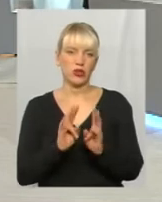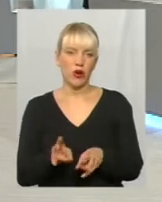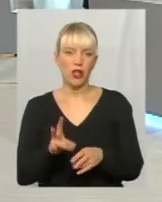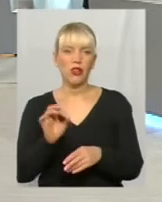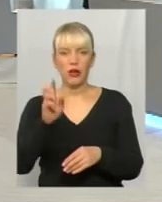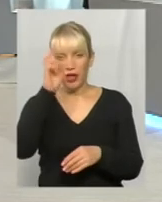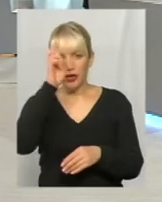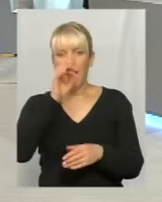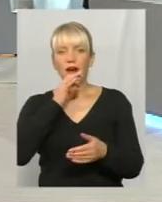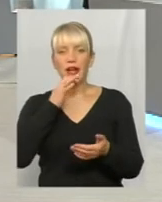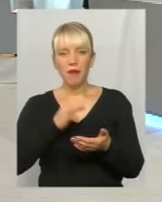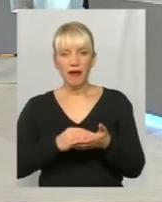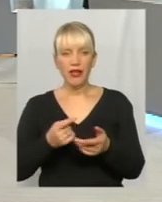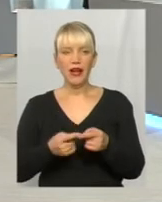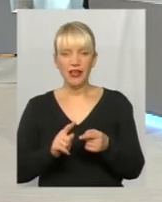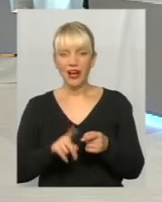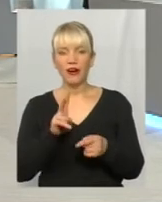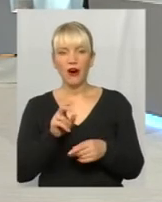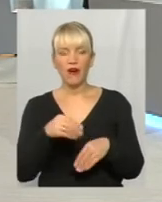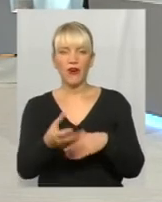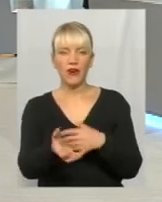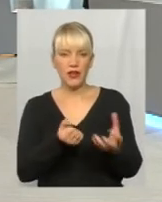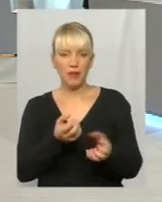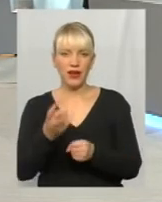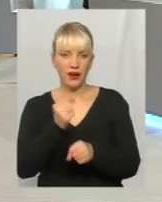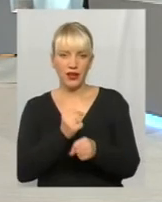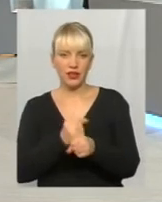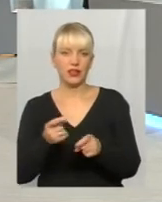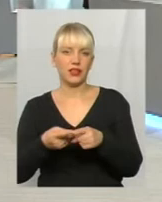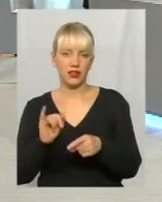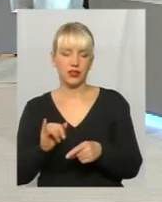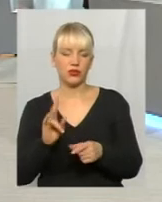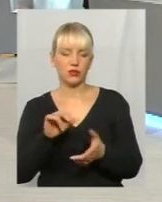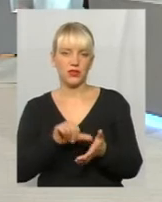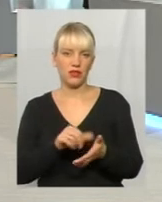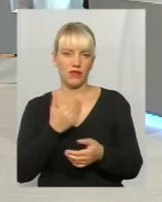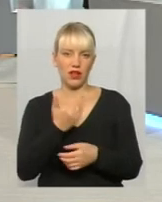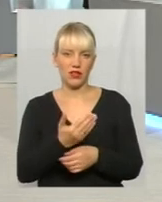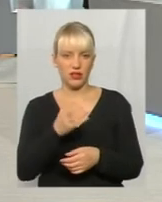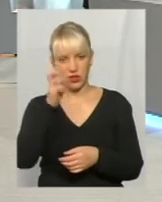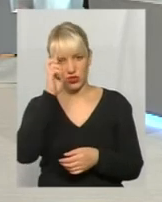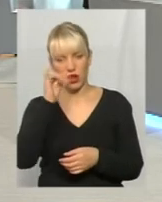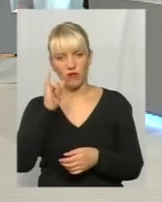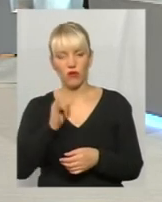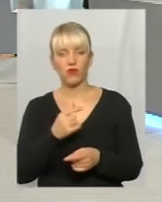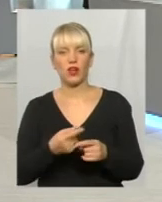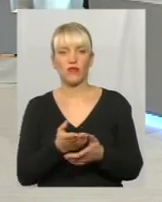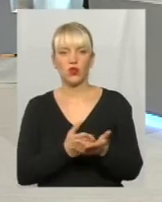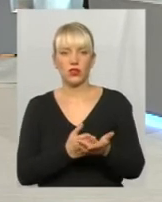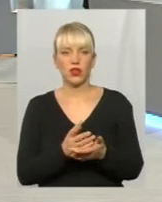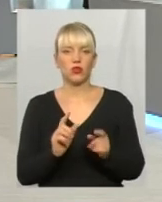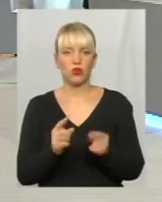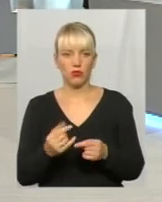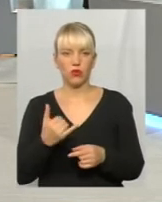відповідає за тих, кого наймає, представляти її в тих чи інших функціях. Тому у нас